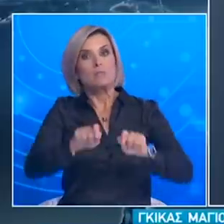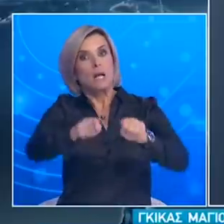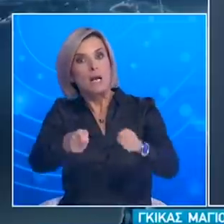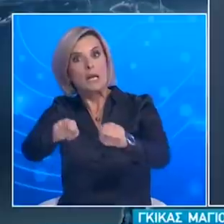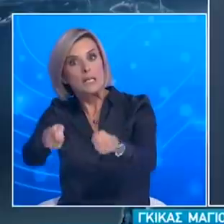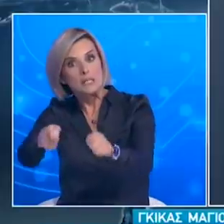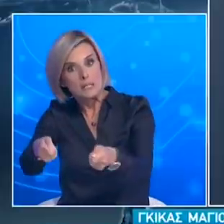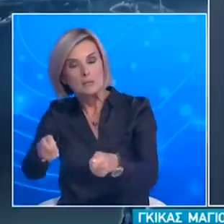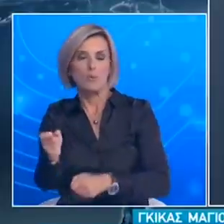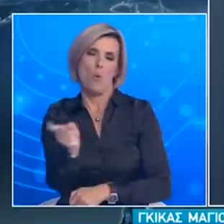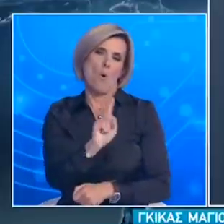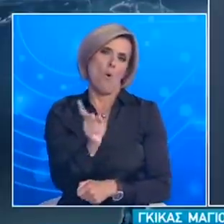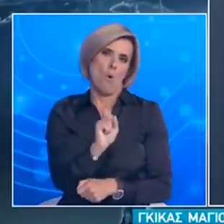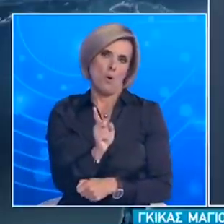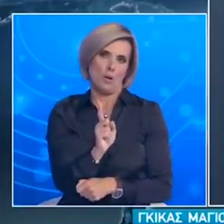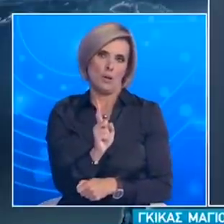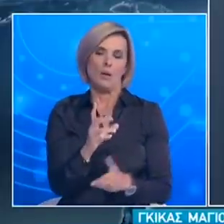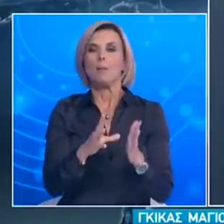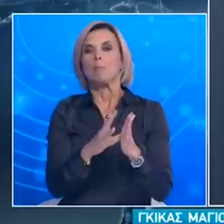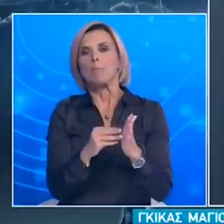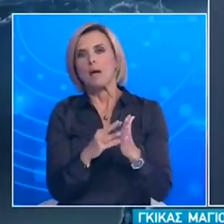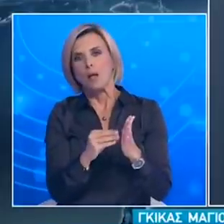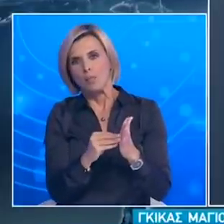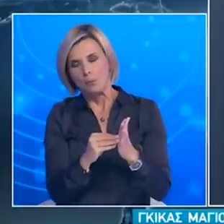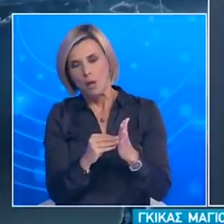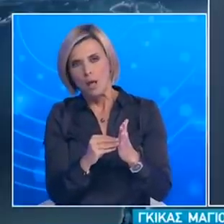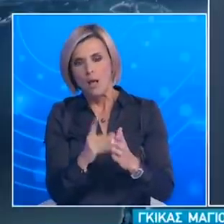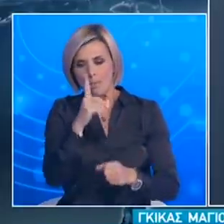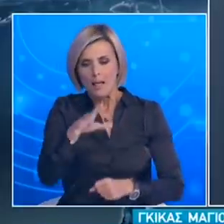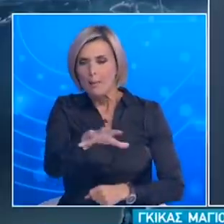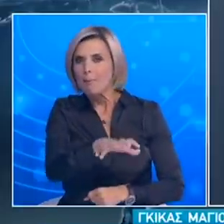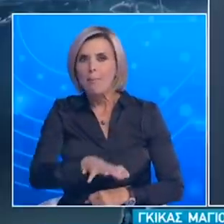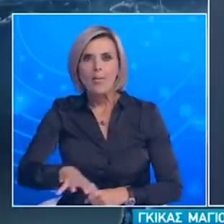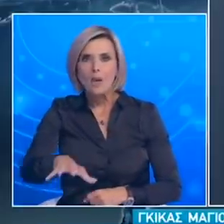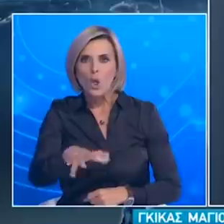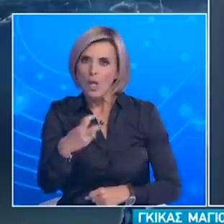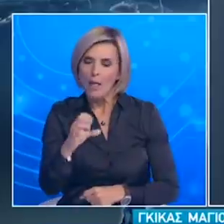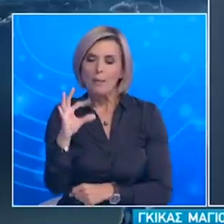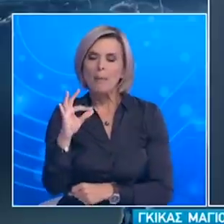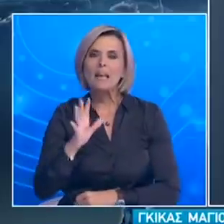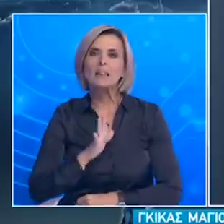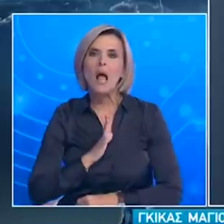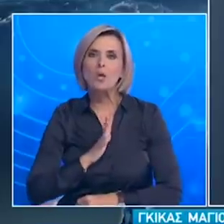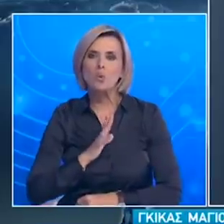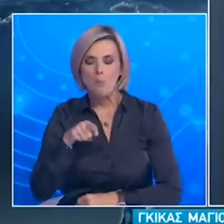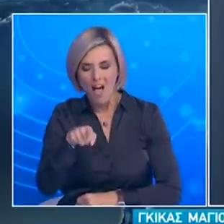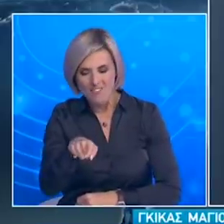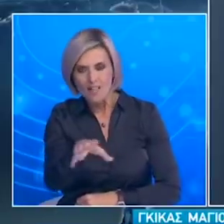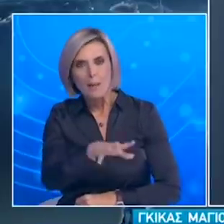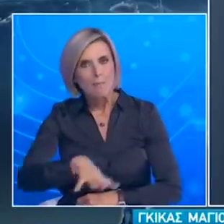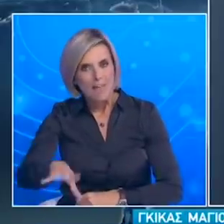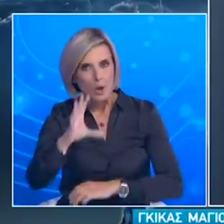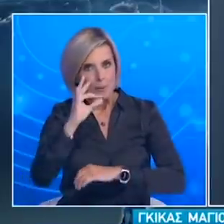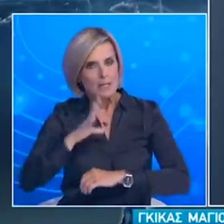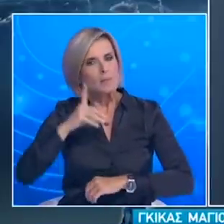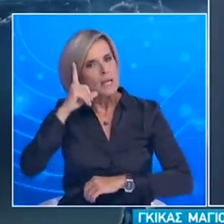οποία τα 50 κρούσματα αναφορούν τρεις σειροές ή δύο κλάστερ τα οποία να είναι ελεγχόμενα να τα έχουμε στεγανοποιήσει, να έχει ολοκληρωθεί η χνηλάτισή μας να